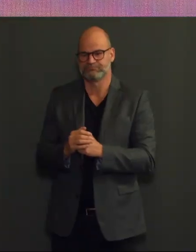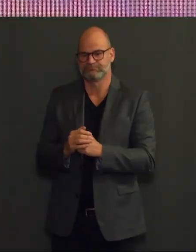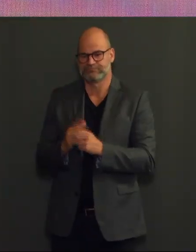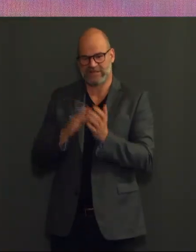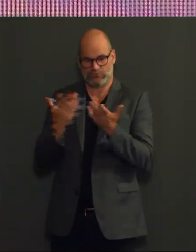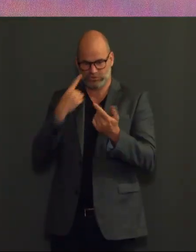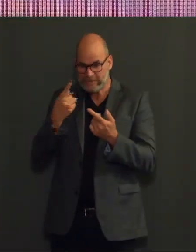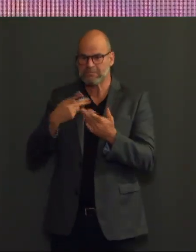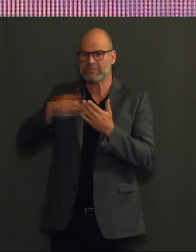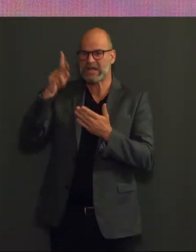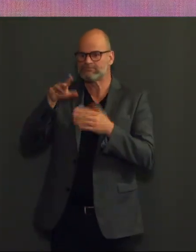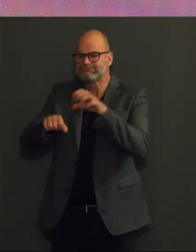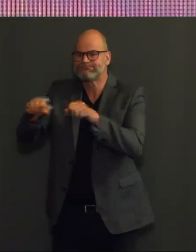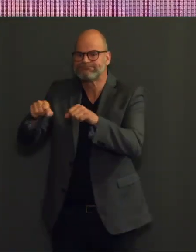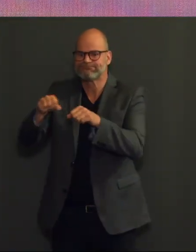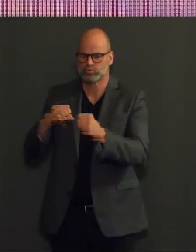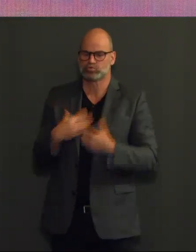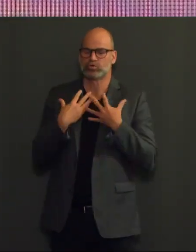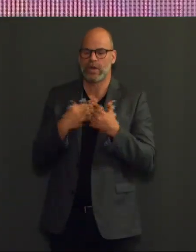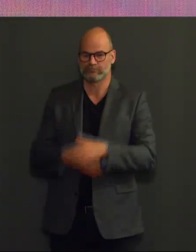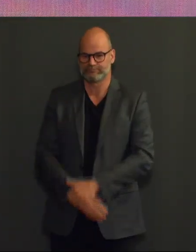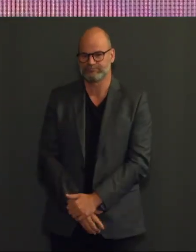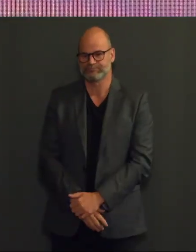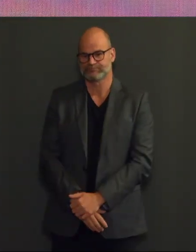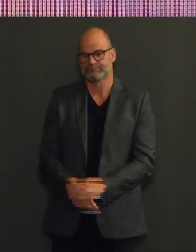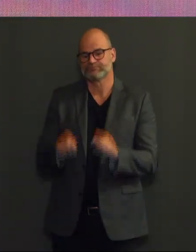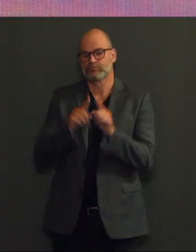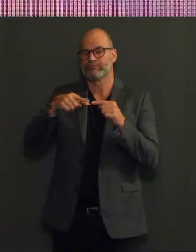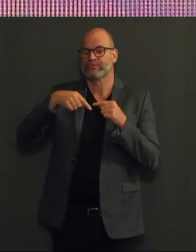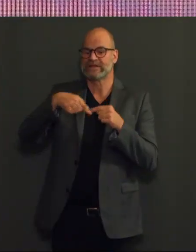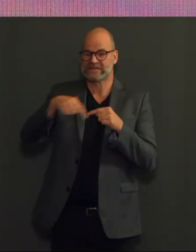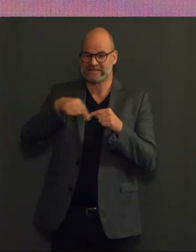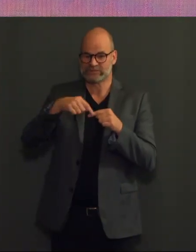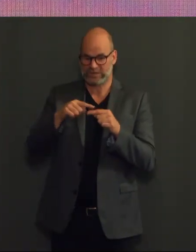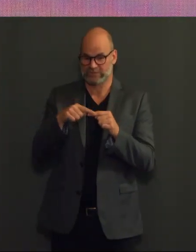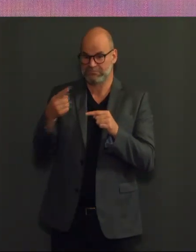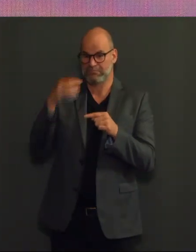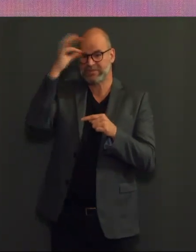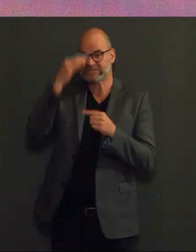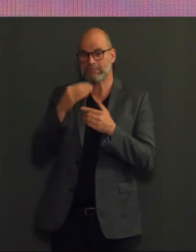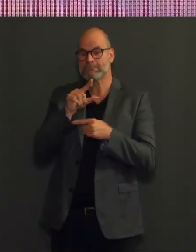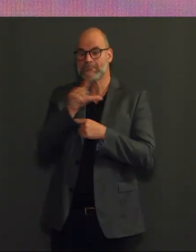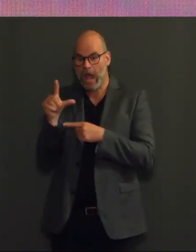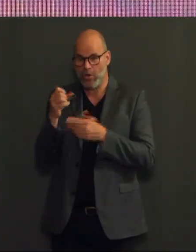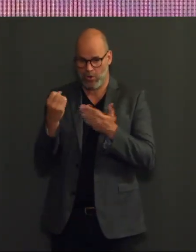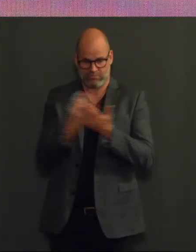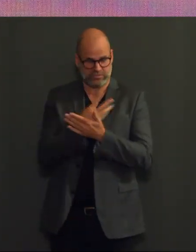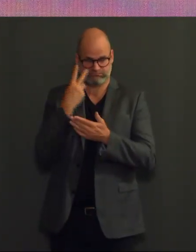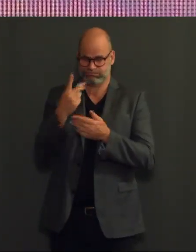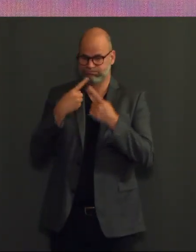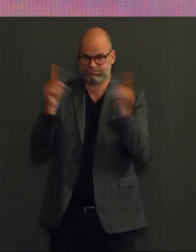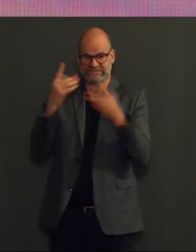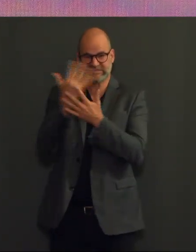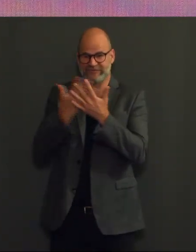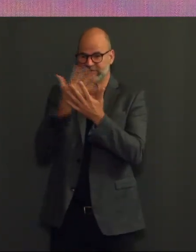zal het opnieuw wat een vertekend beeld geven, omdat we nu met Pinkster maandag zitten. Dus we moeten goed opletten met de interpretatie van die